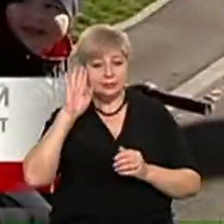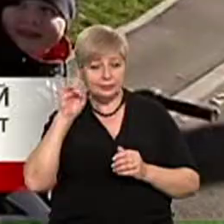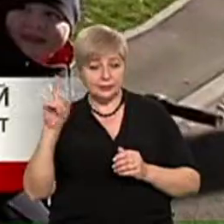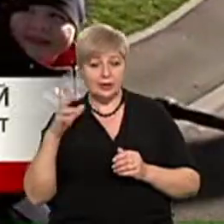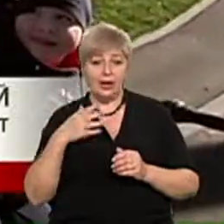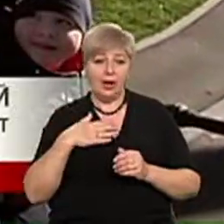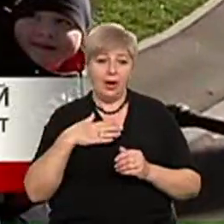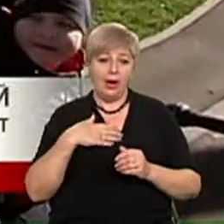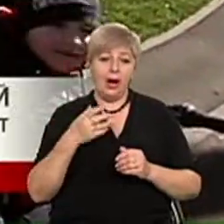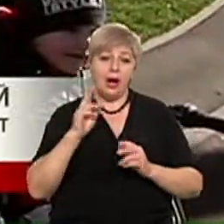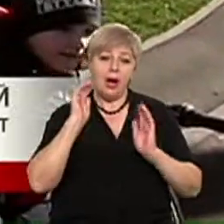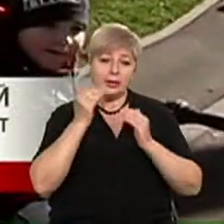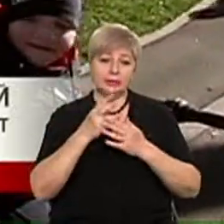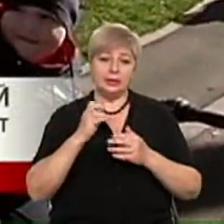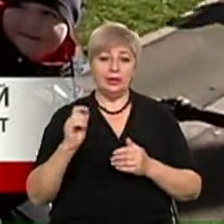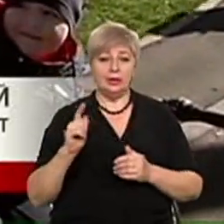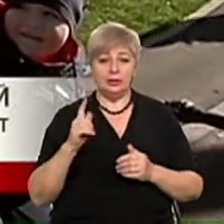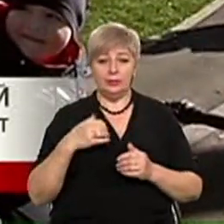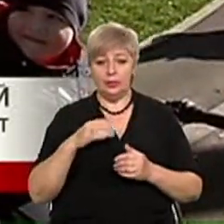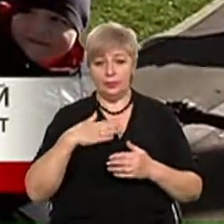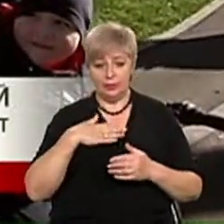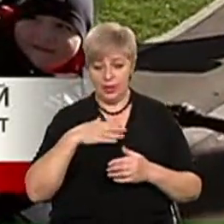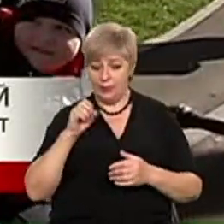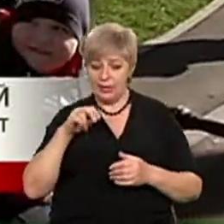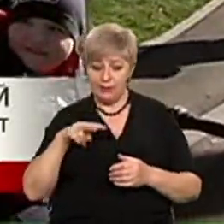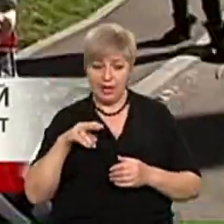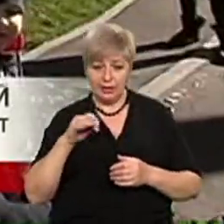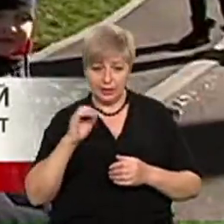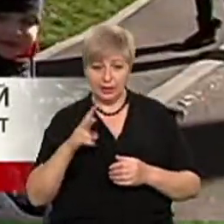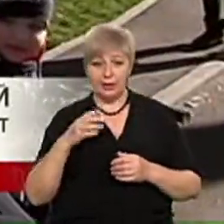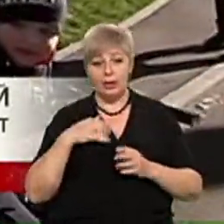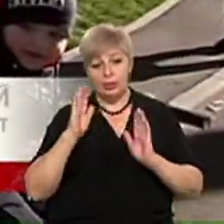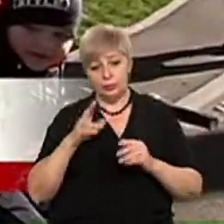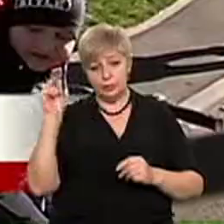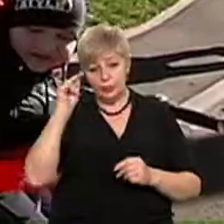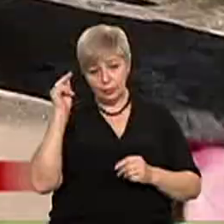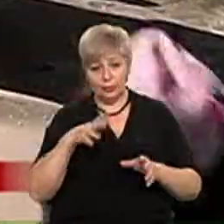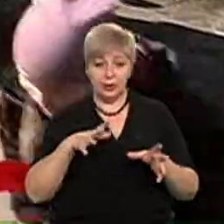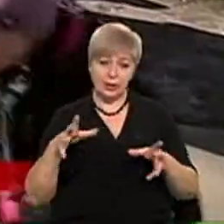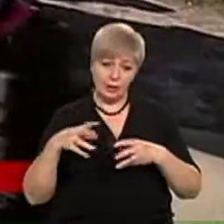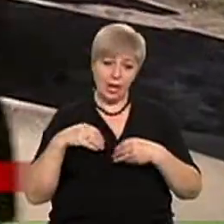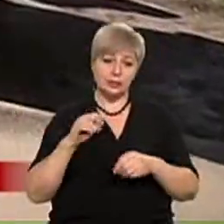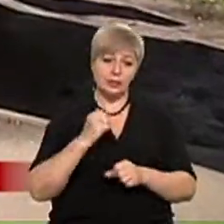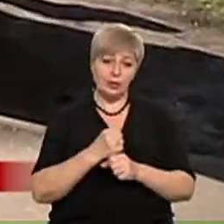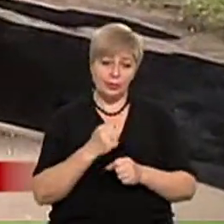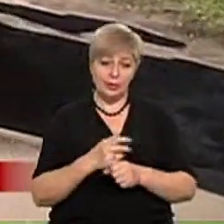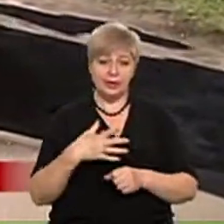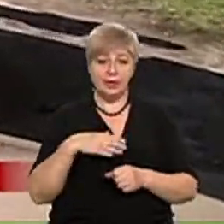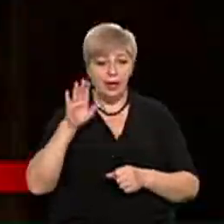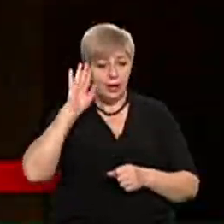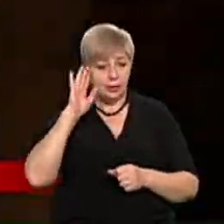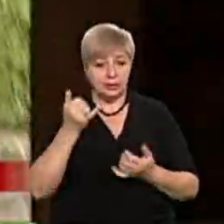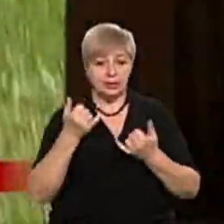мене племінничок, сестра попросила посидіти з ним на час карантину. Будемо уроки разом робити. Олександр тепер